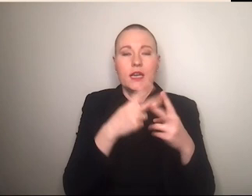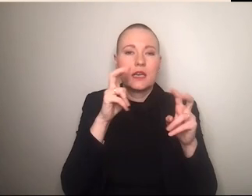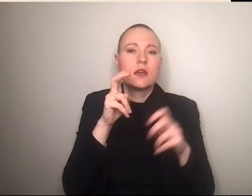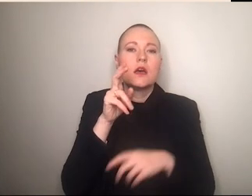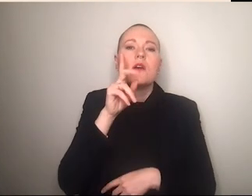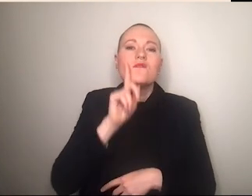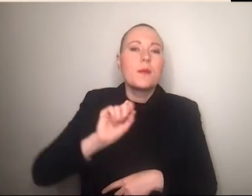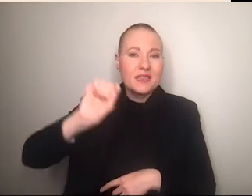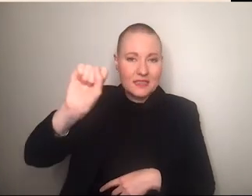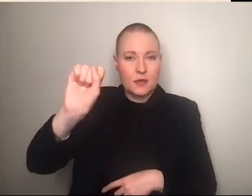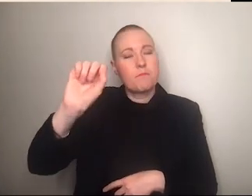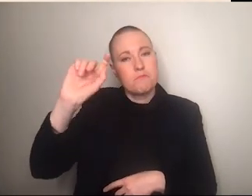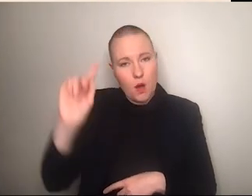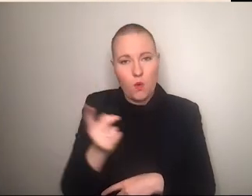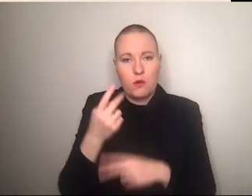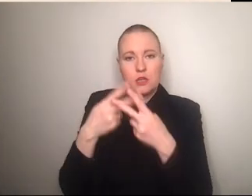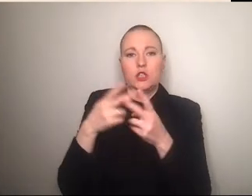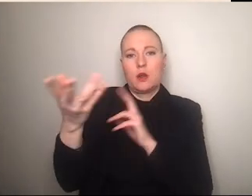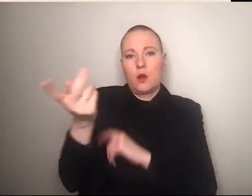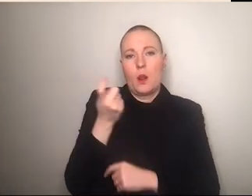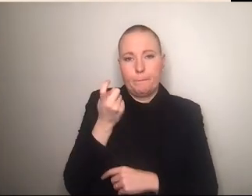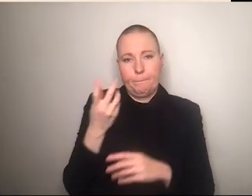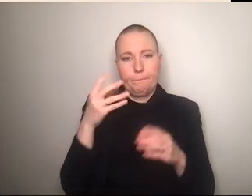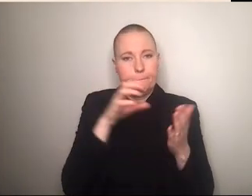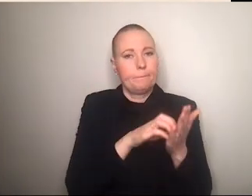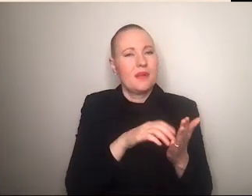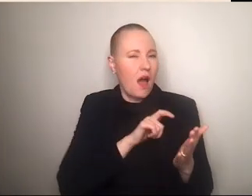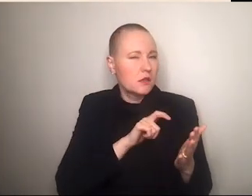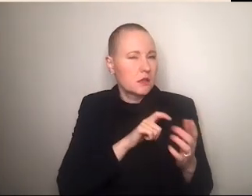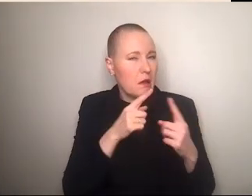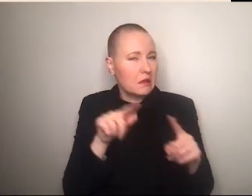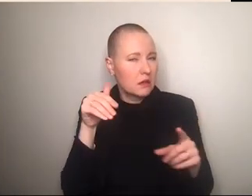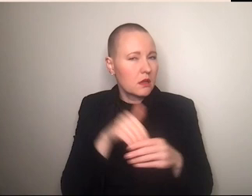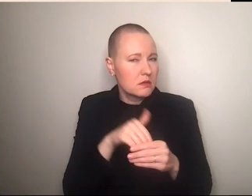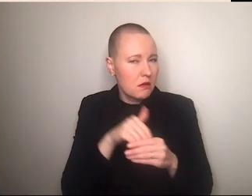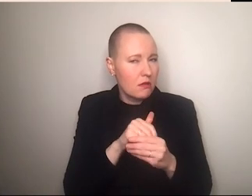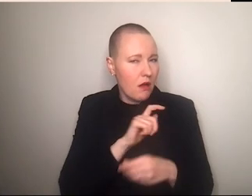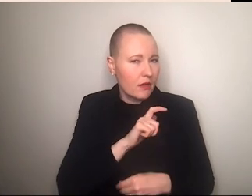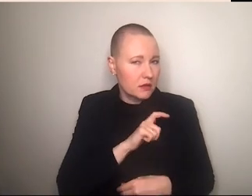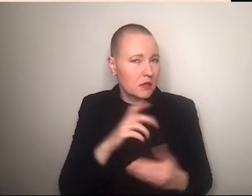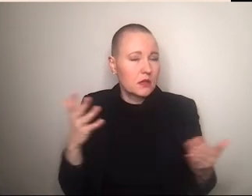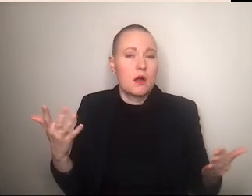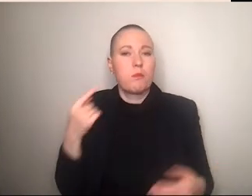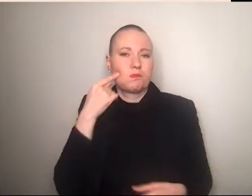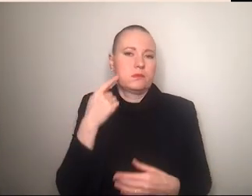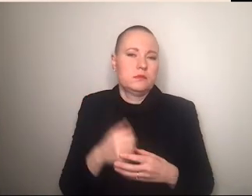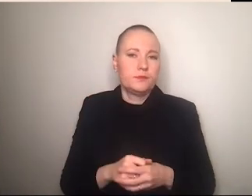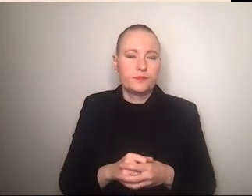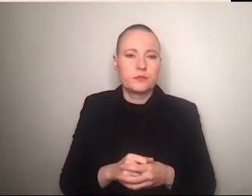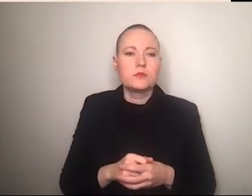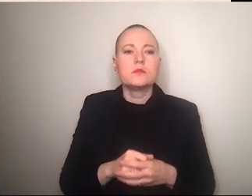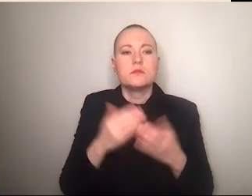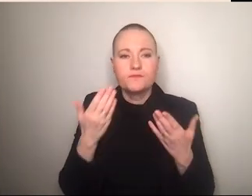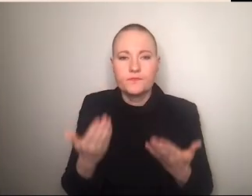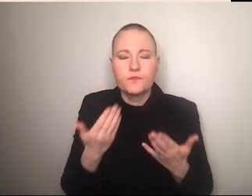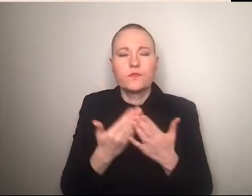verwendet wird also eigentlich ein begriff der sozusagen auf eine andere art von content schließen lässt und genau hier spricht man auch